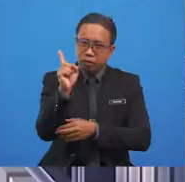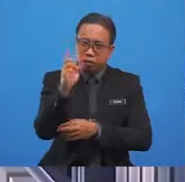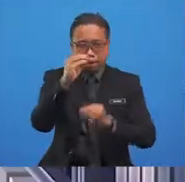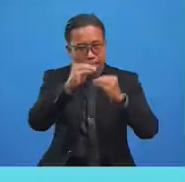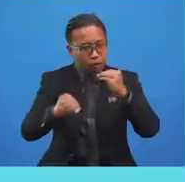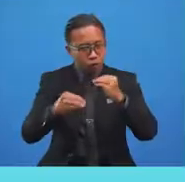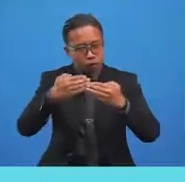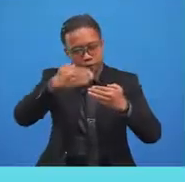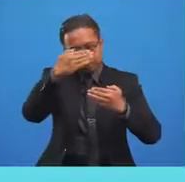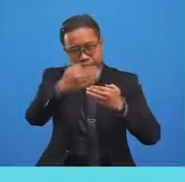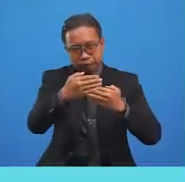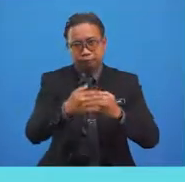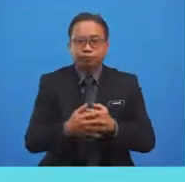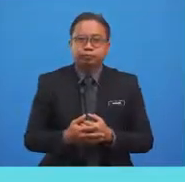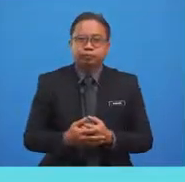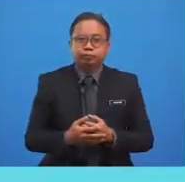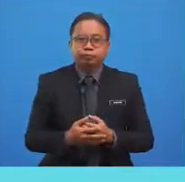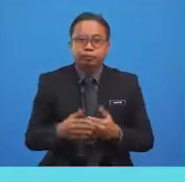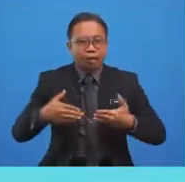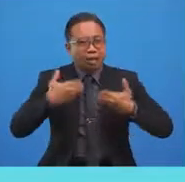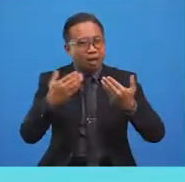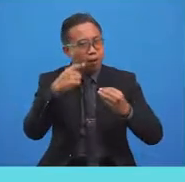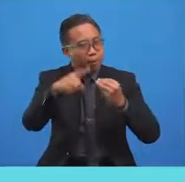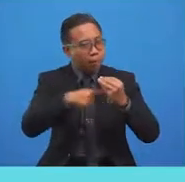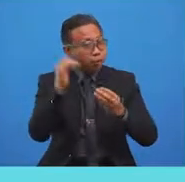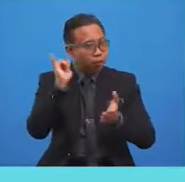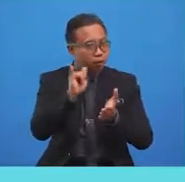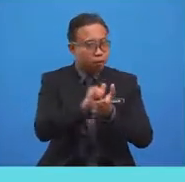next? Hmm, how about this?